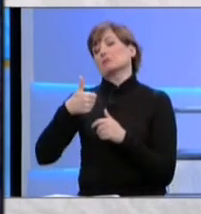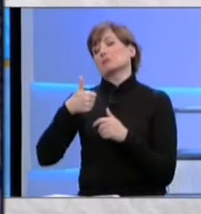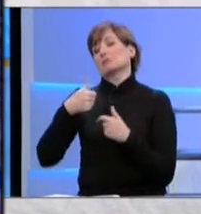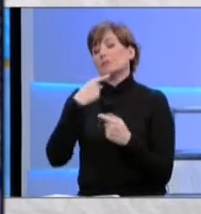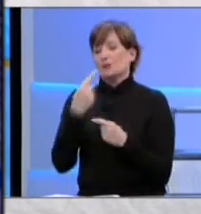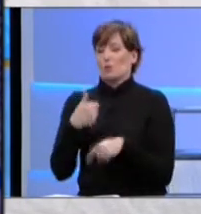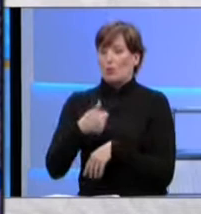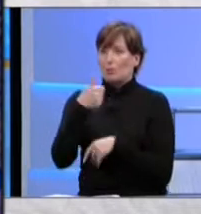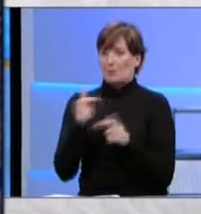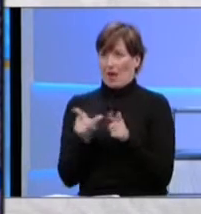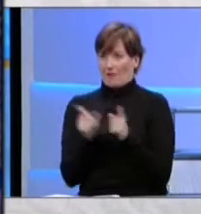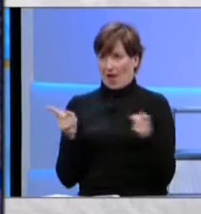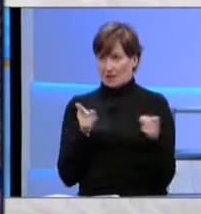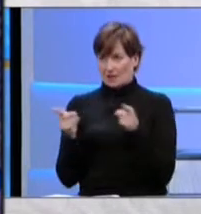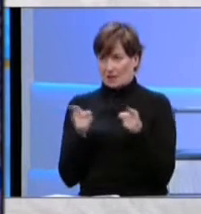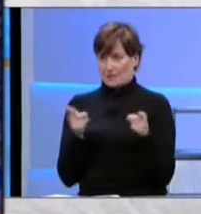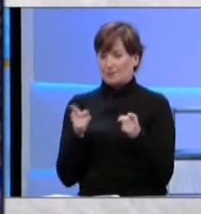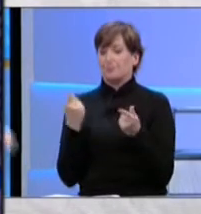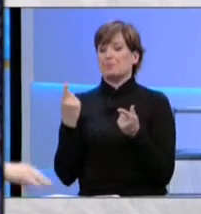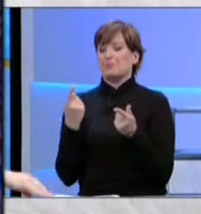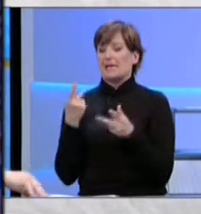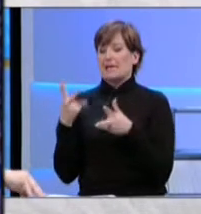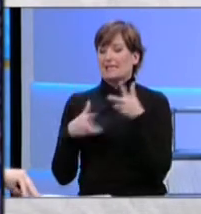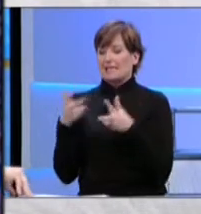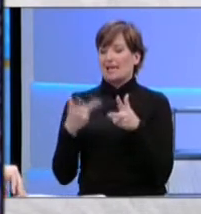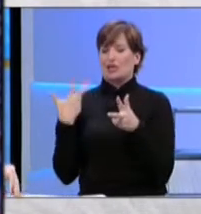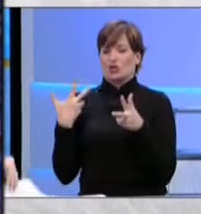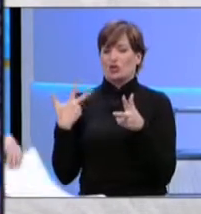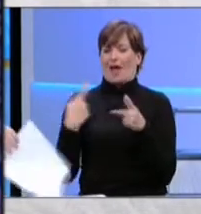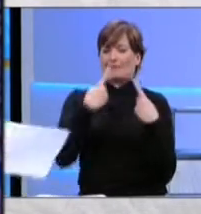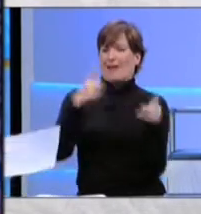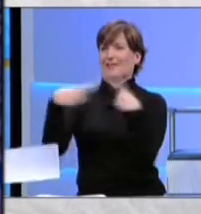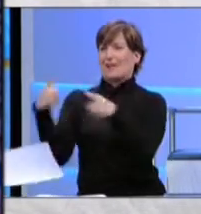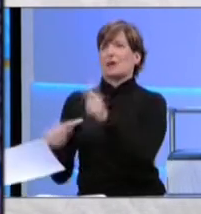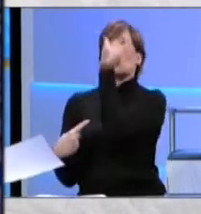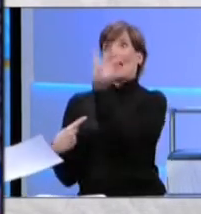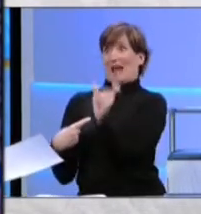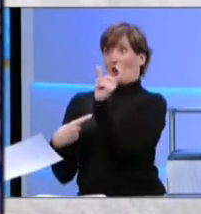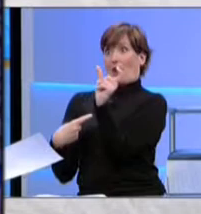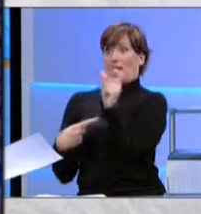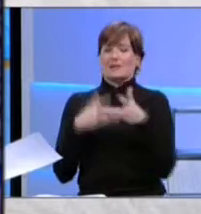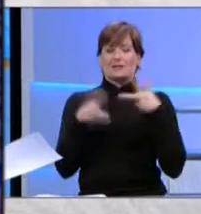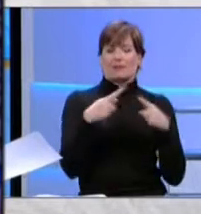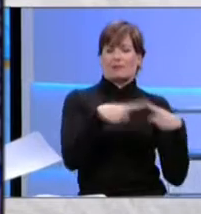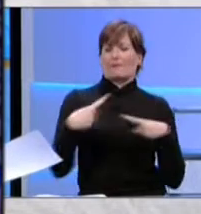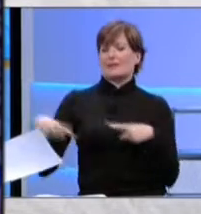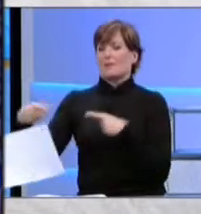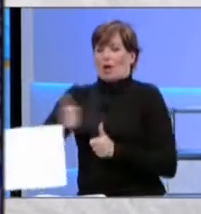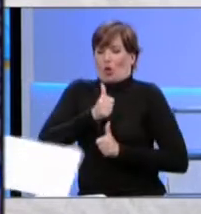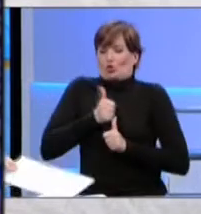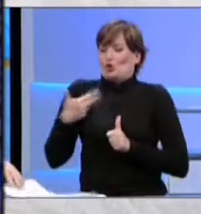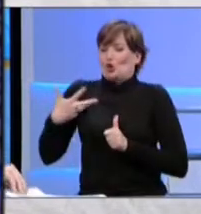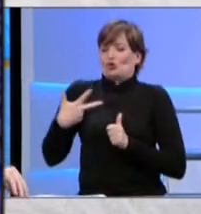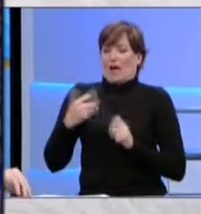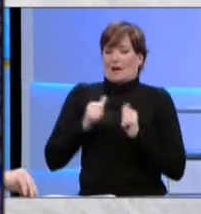appena arrivati, i segnanti hanno tante varianti, perché ognuno un po' crea una sua variante, poi